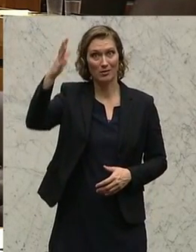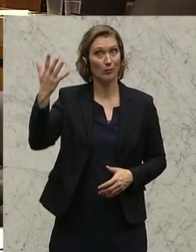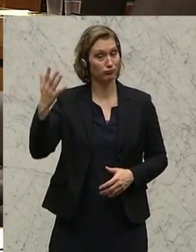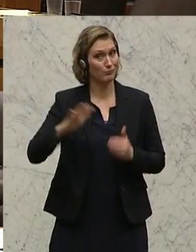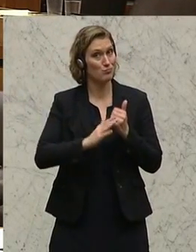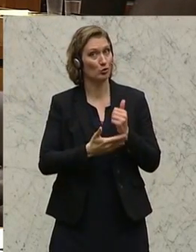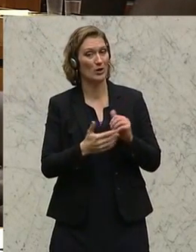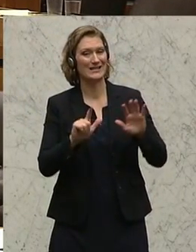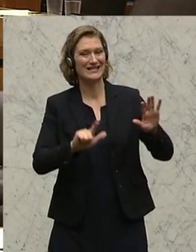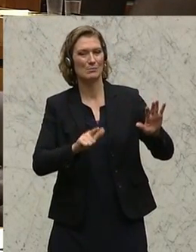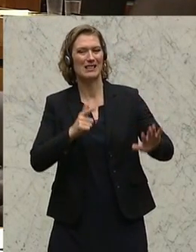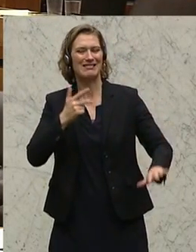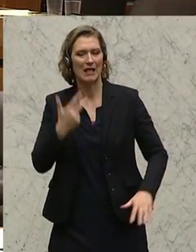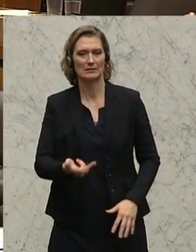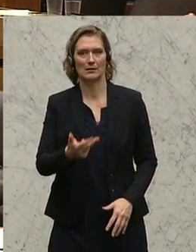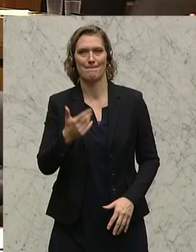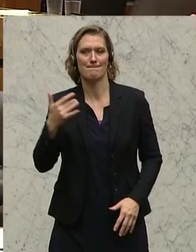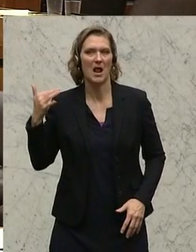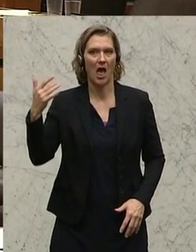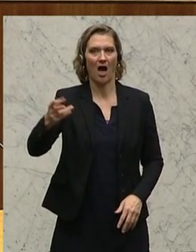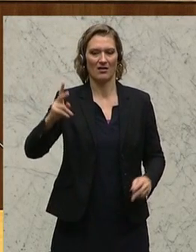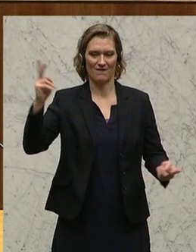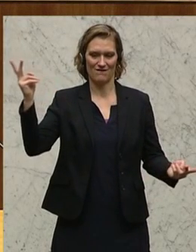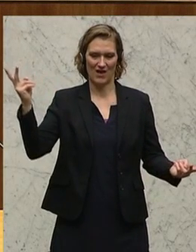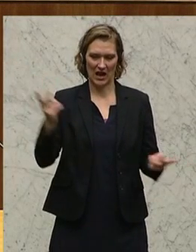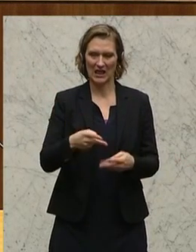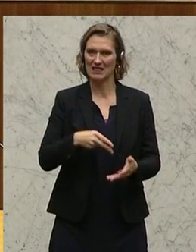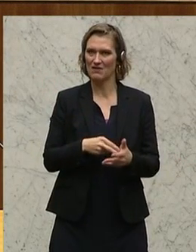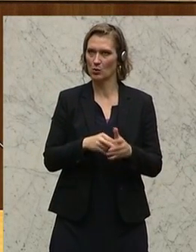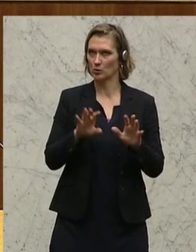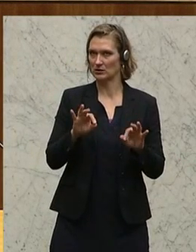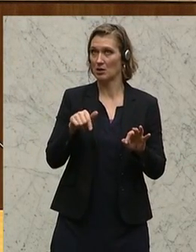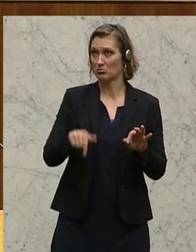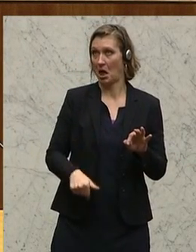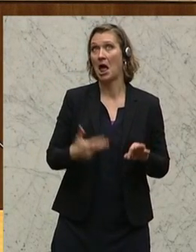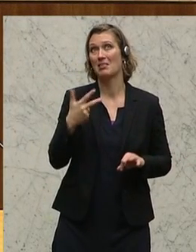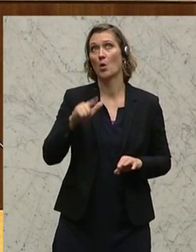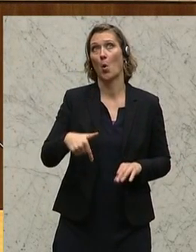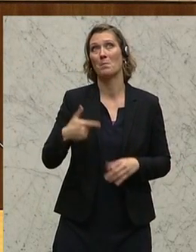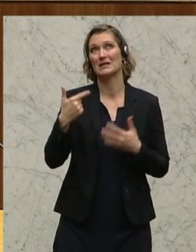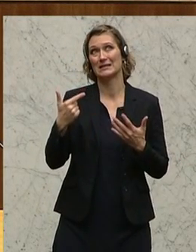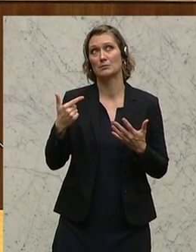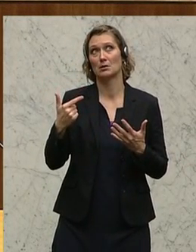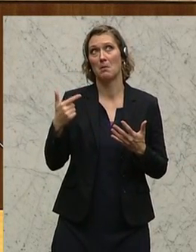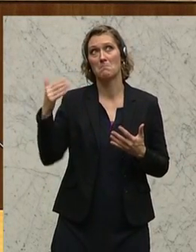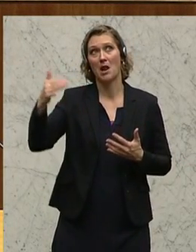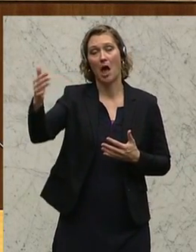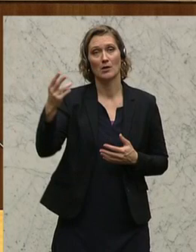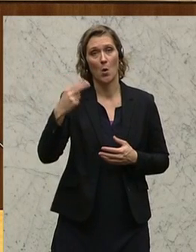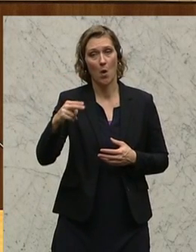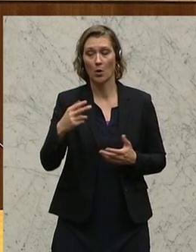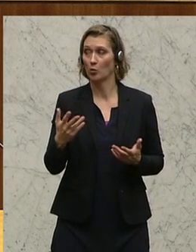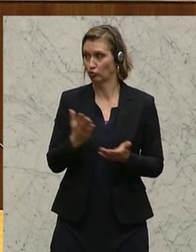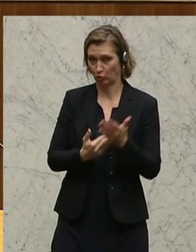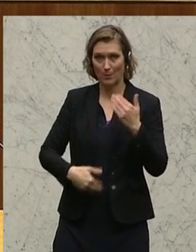Budget von 37 Milliarden. Wenn man das jetzt der Einfachheit halber durch 10 dividiert, wären das 3,7 Milliarden Euro. Also deutlich